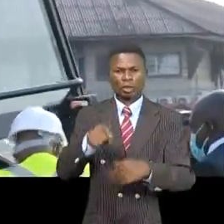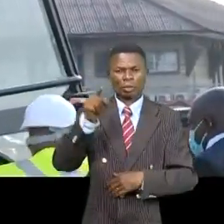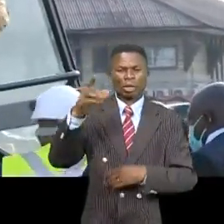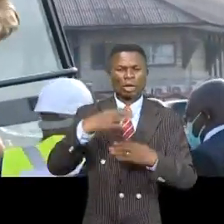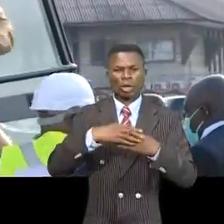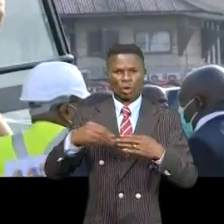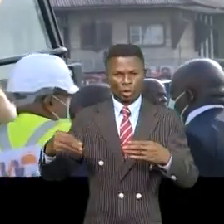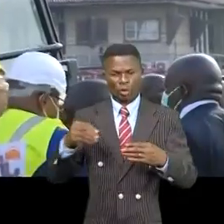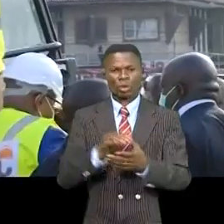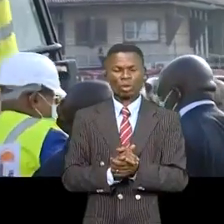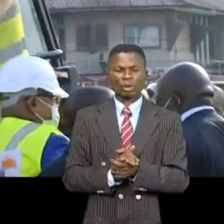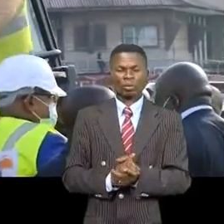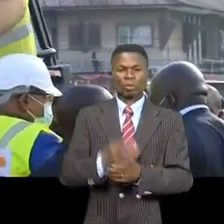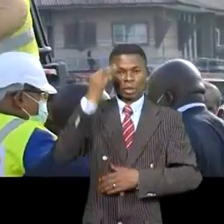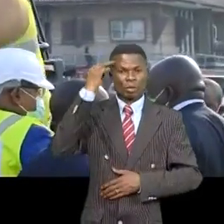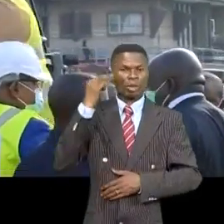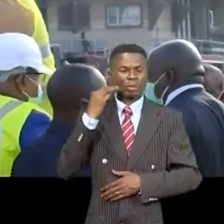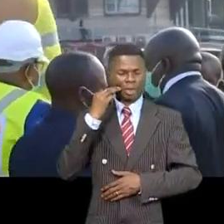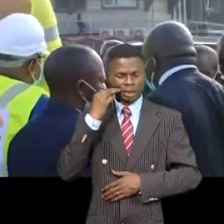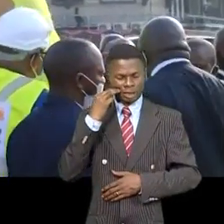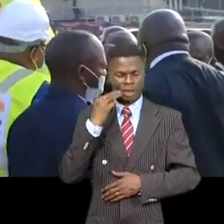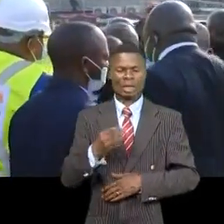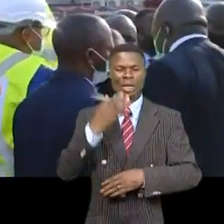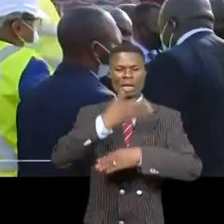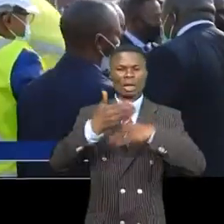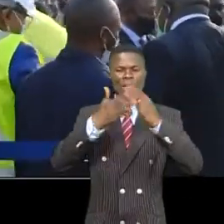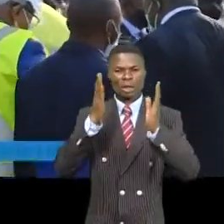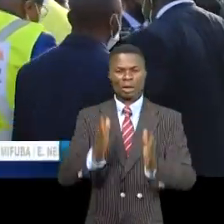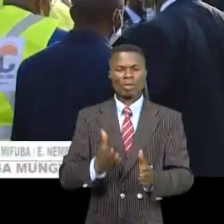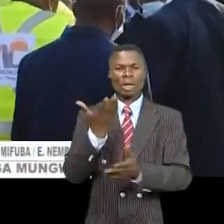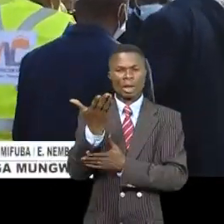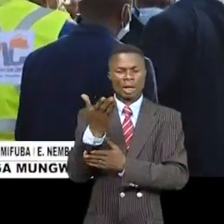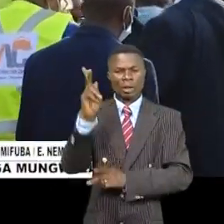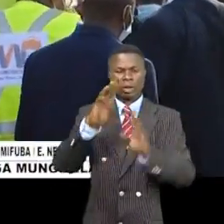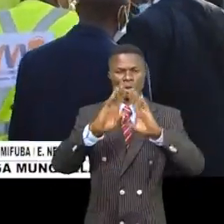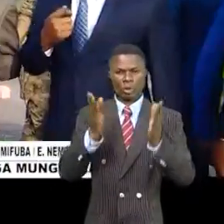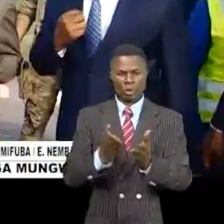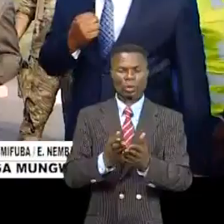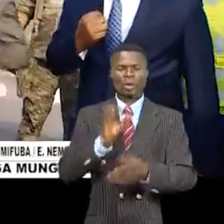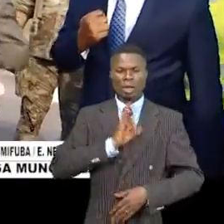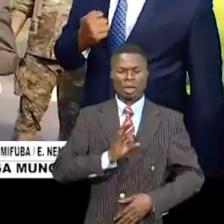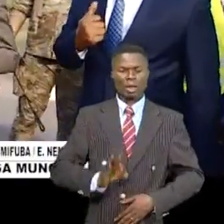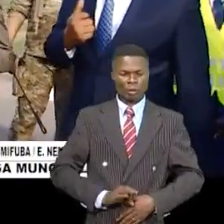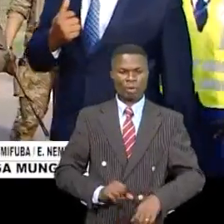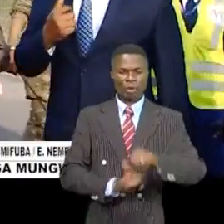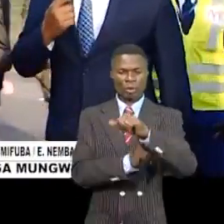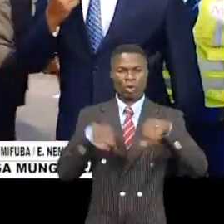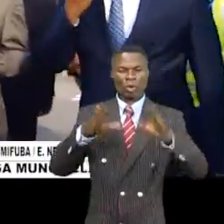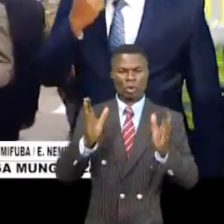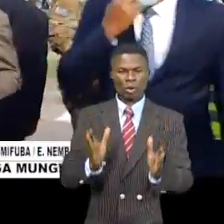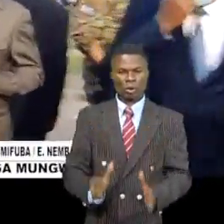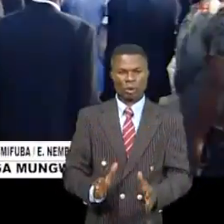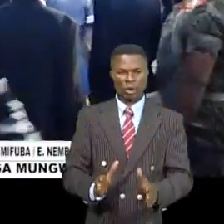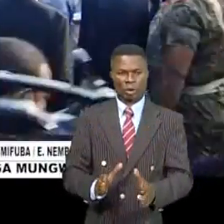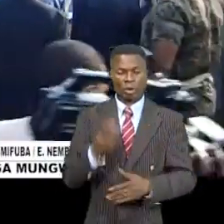développement des infrastructures influe positivement sur le social de population et le chef de l'État le sait. Les Congolais croient en